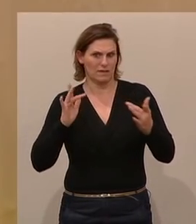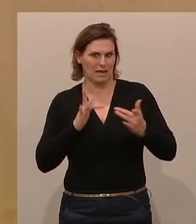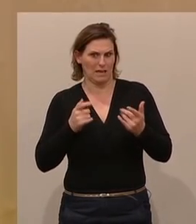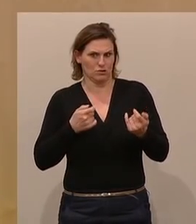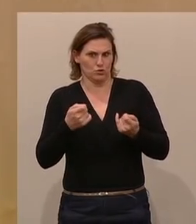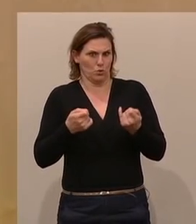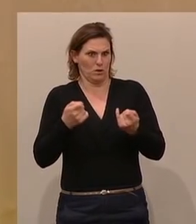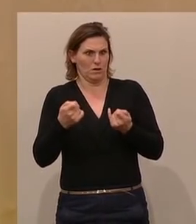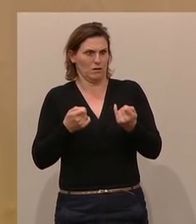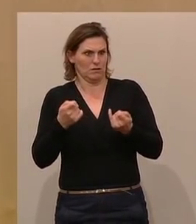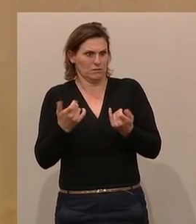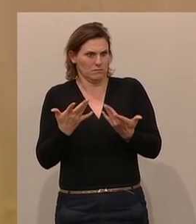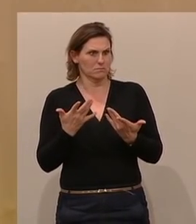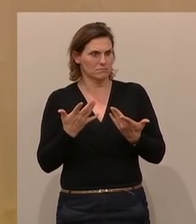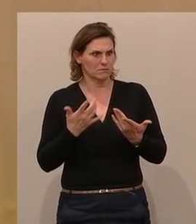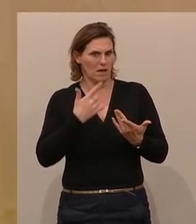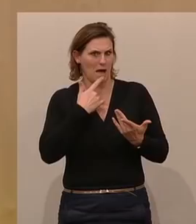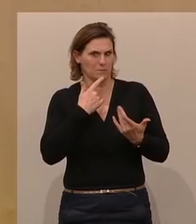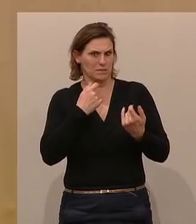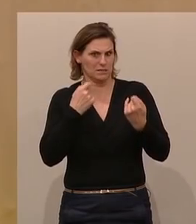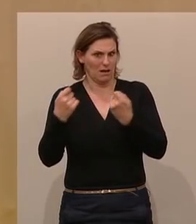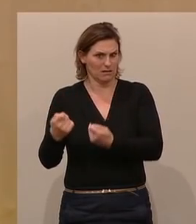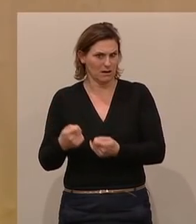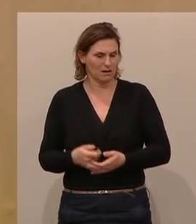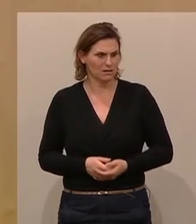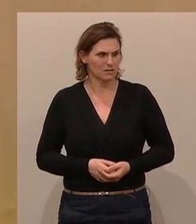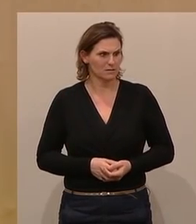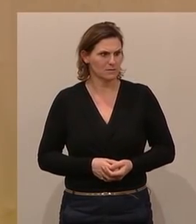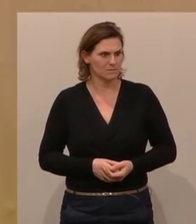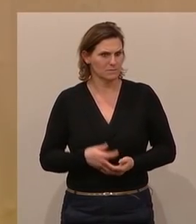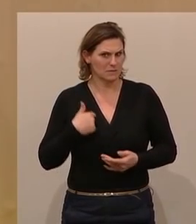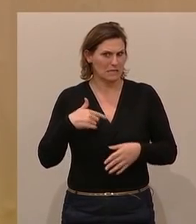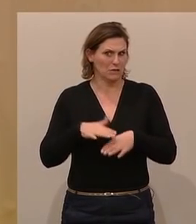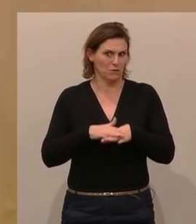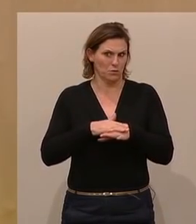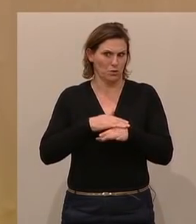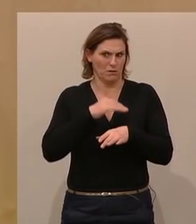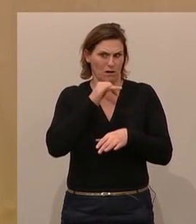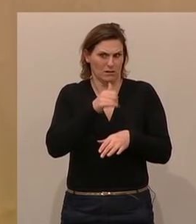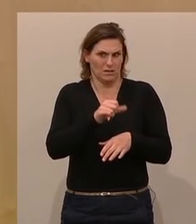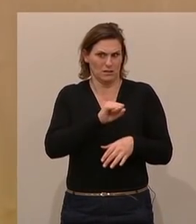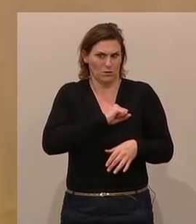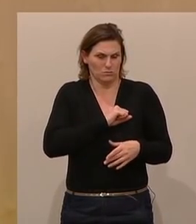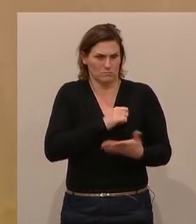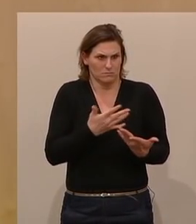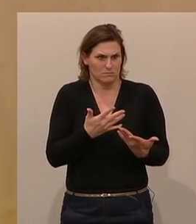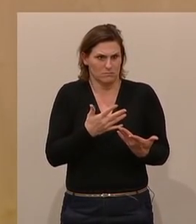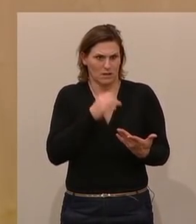vollkommen die Absichtigen dieses Antrags. Und das halte ich eigentlich für unparkbar. Danke.